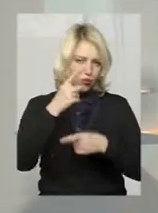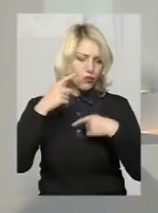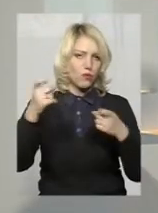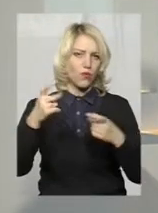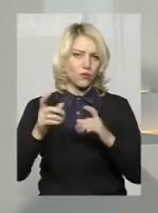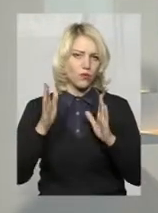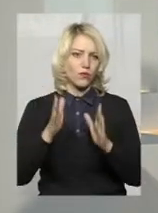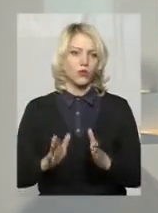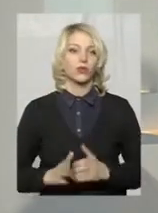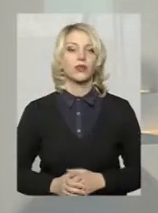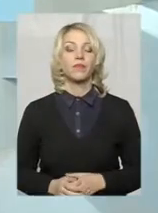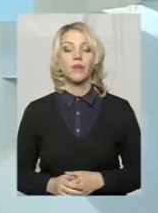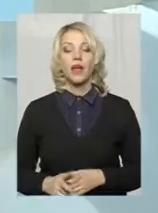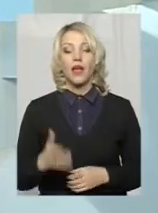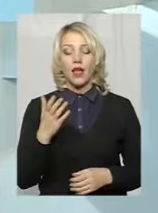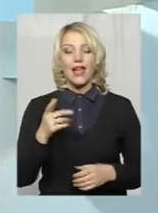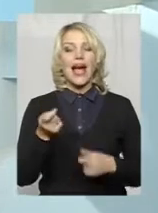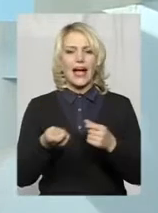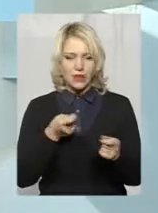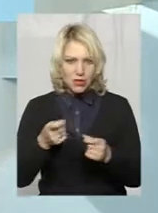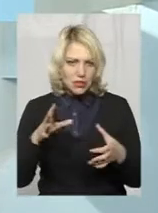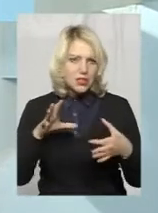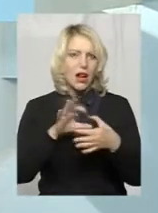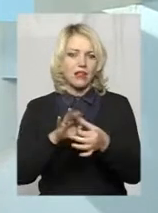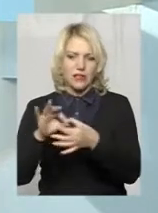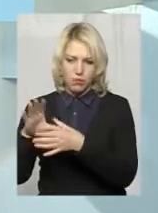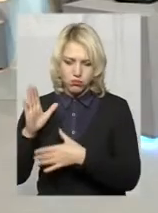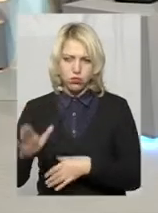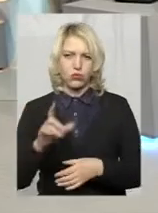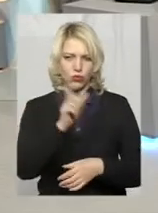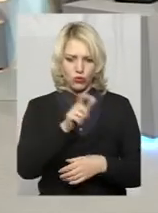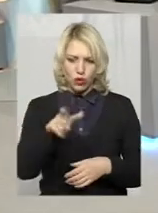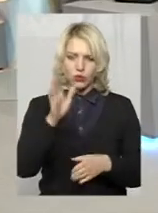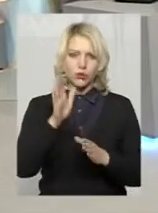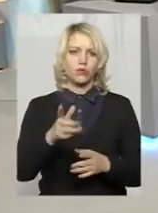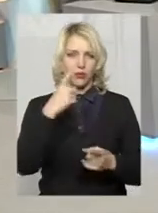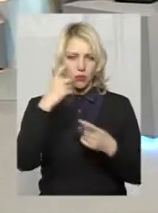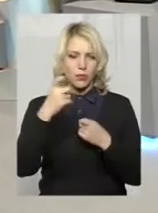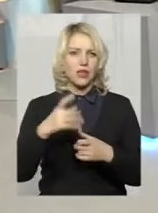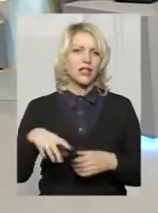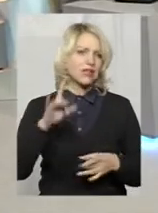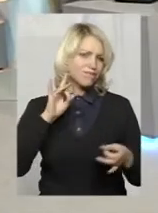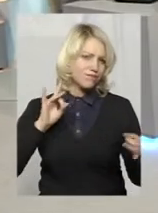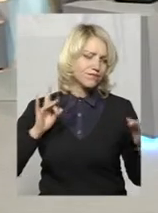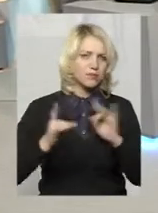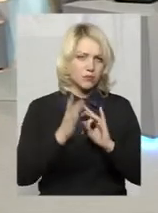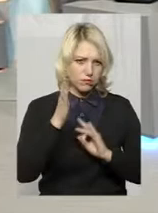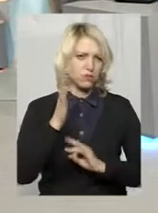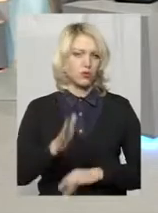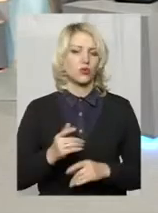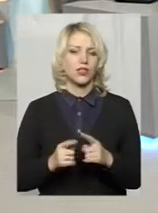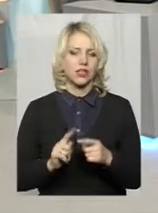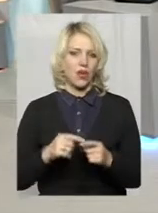якщо людина... Адміністрації будуть підключені, волонтери... людський фактор буде підключений? Ну, звісно, що сарафанне радіо, я думаю, це буде